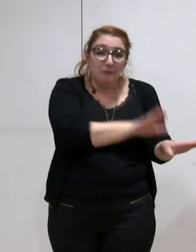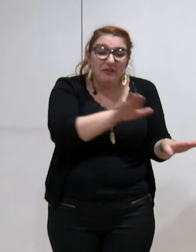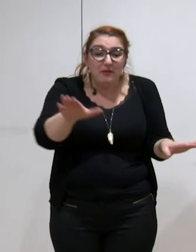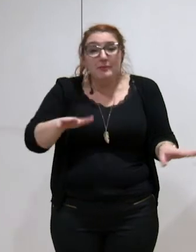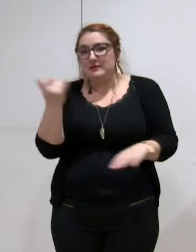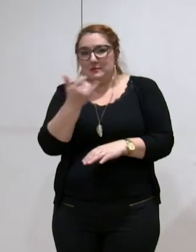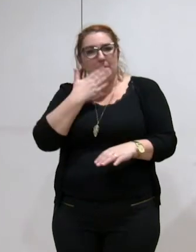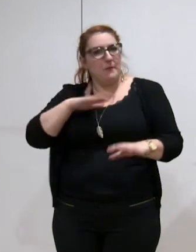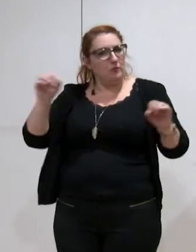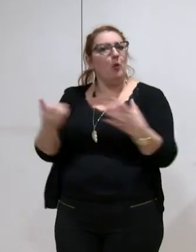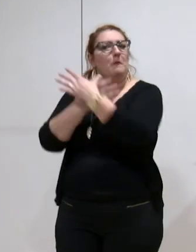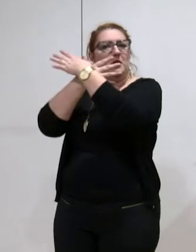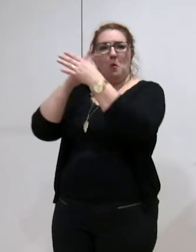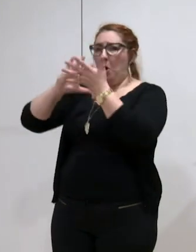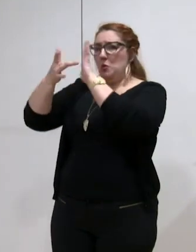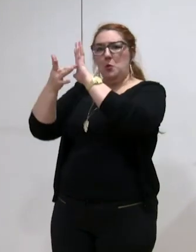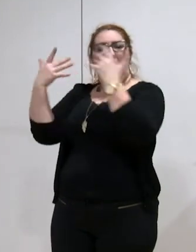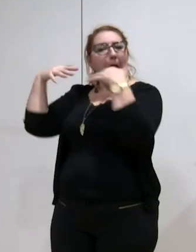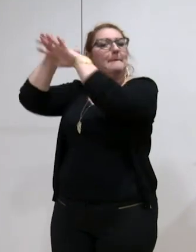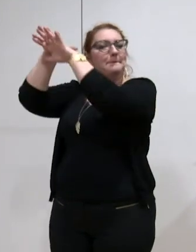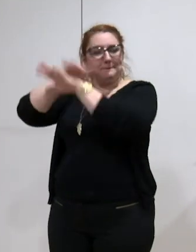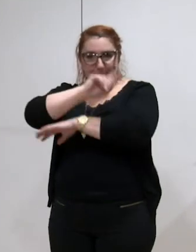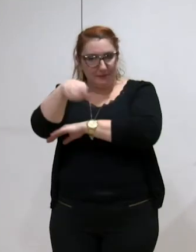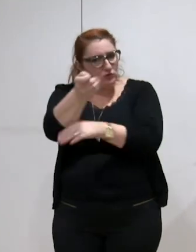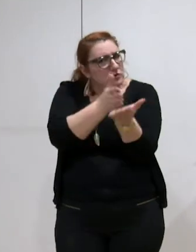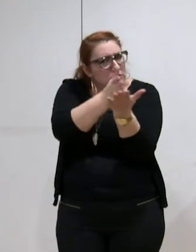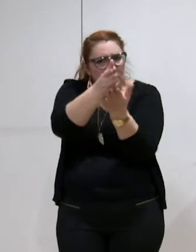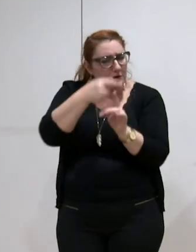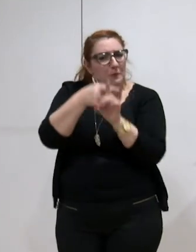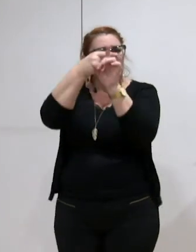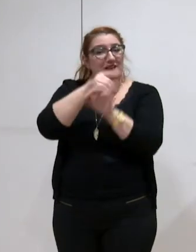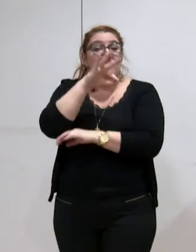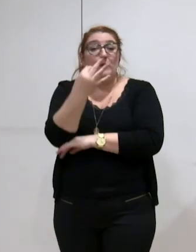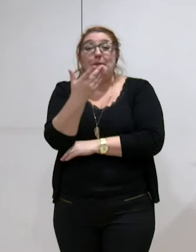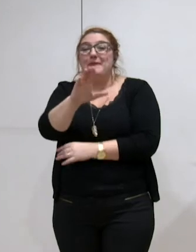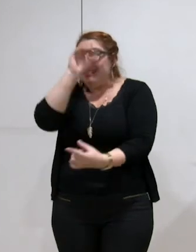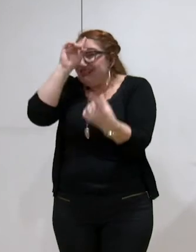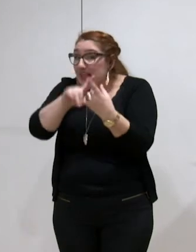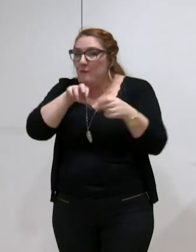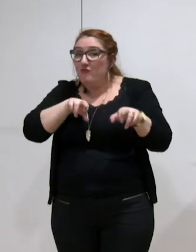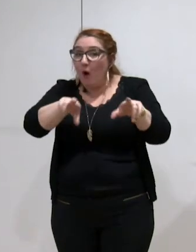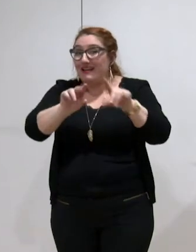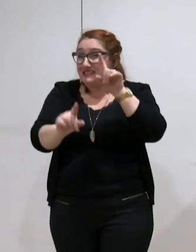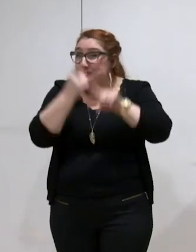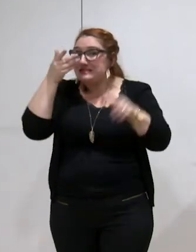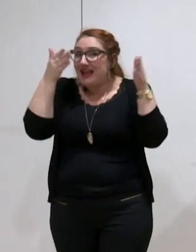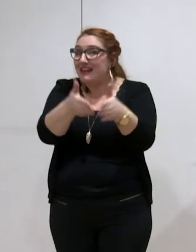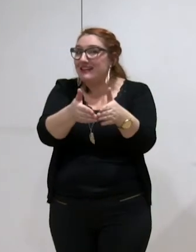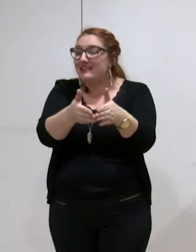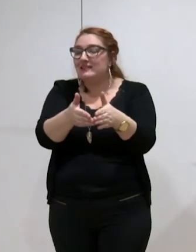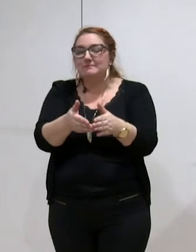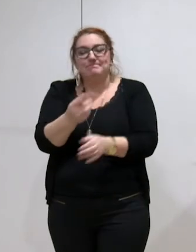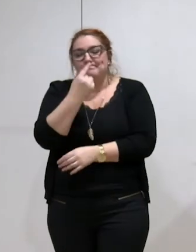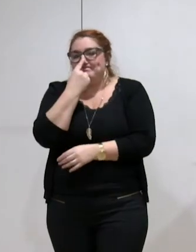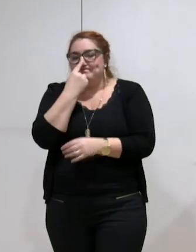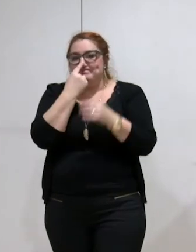métropole a un sens en soi. Mais en ce qui concerne la voirie, nous pensons que nous allons vers à la